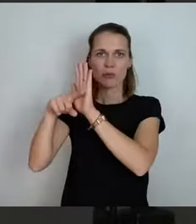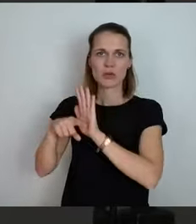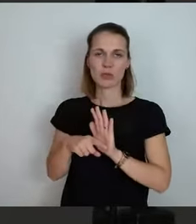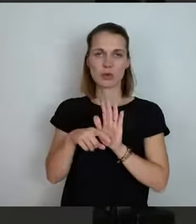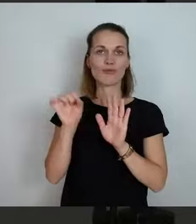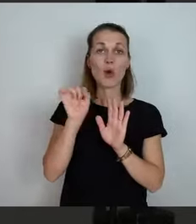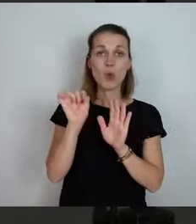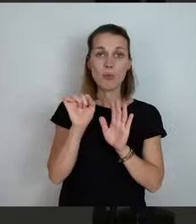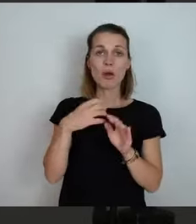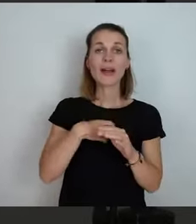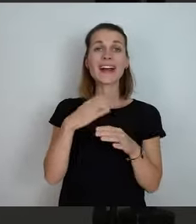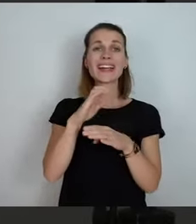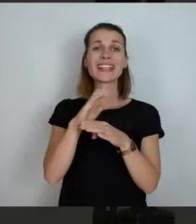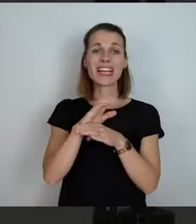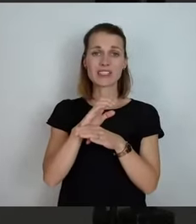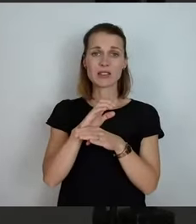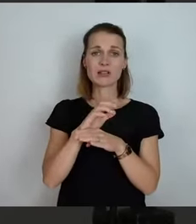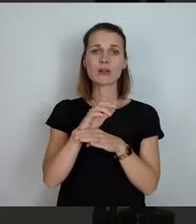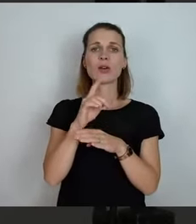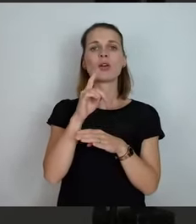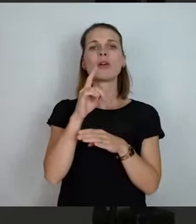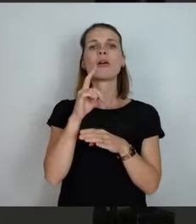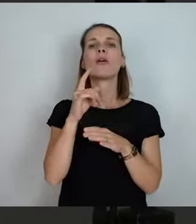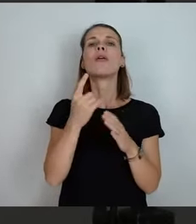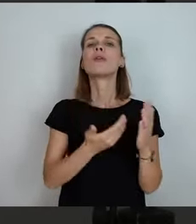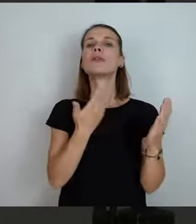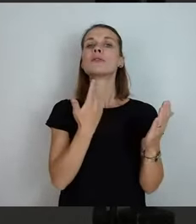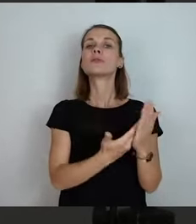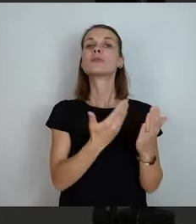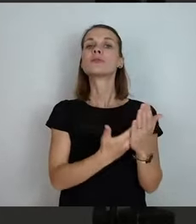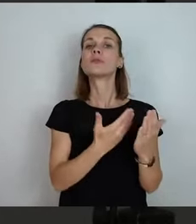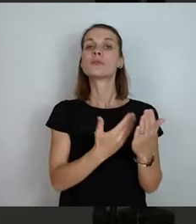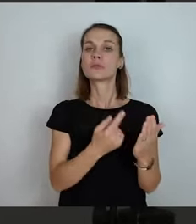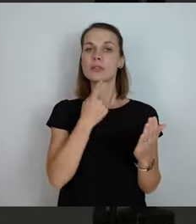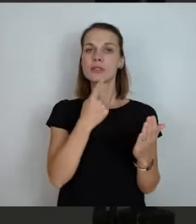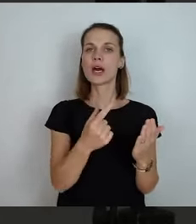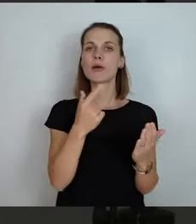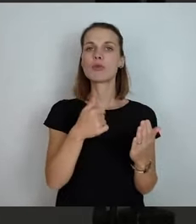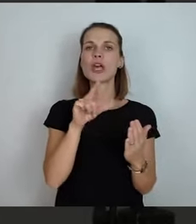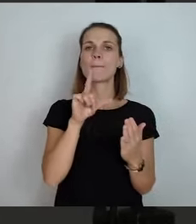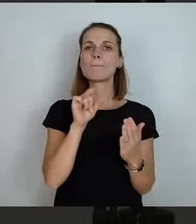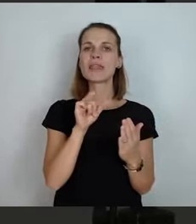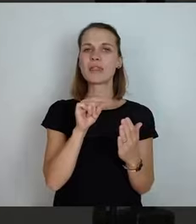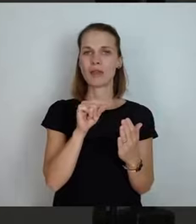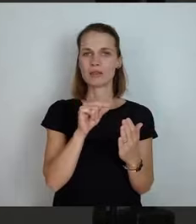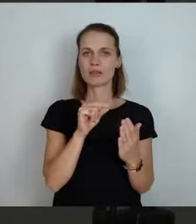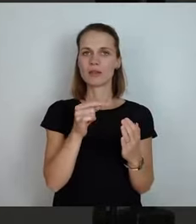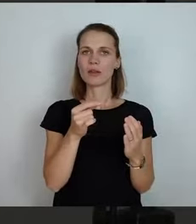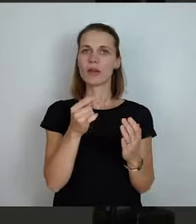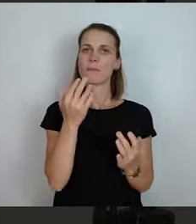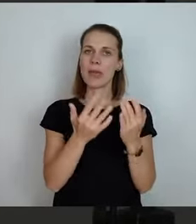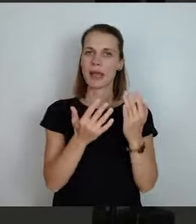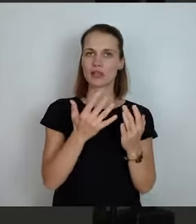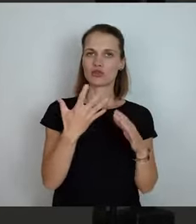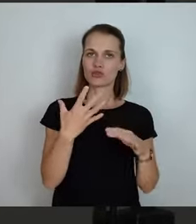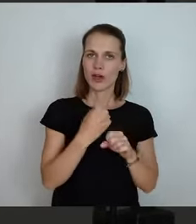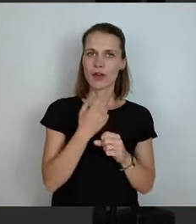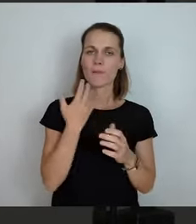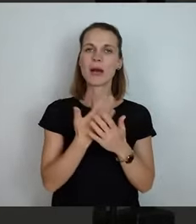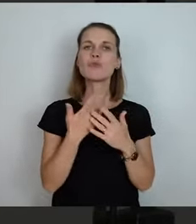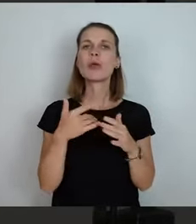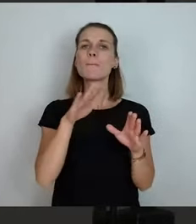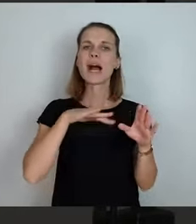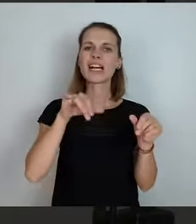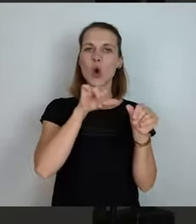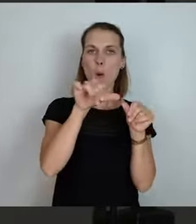Mindestmengen vorgediktiert bekommen, die beispielsweise im operativen Bereich erledigt werden müssen.